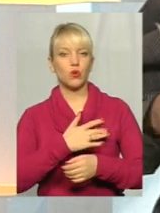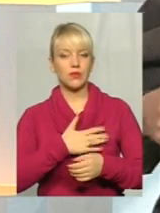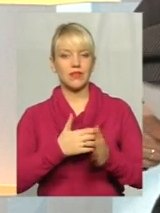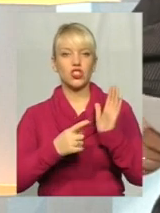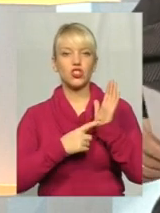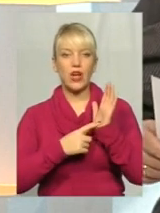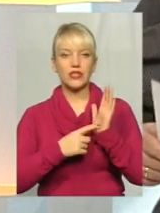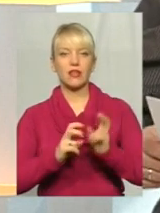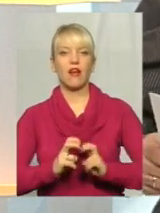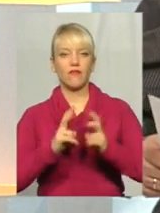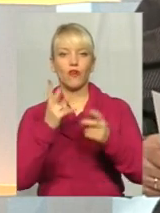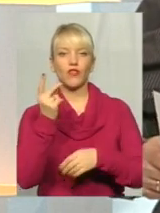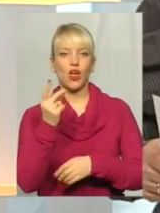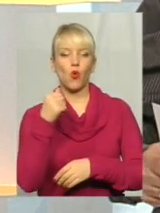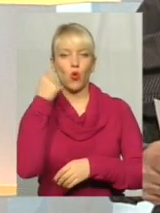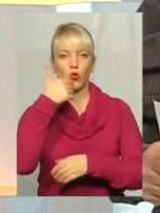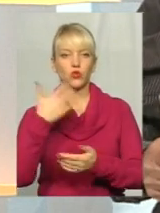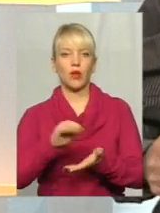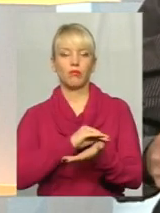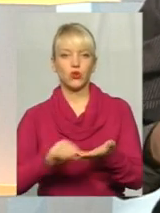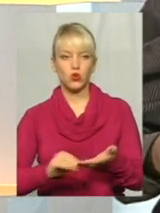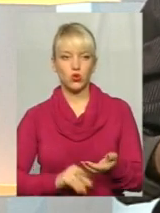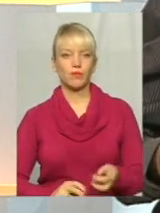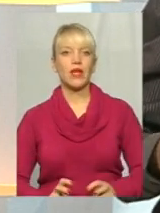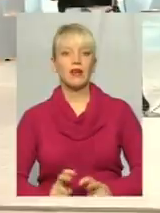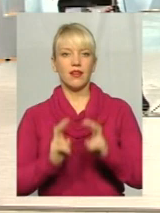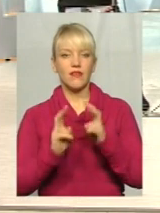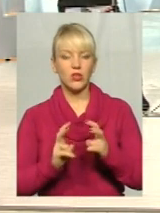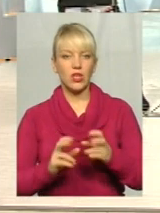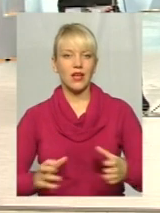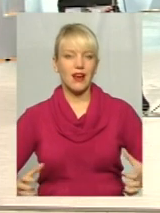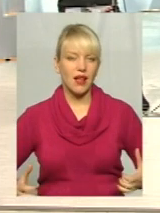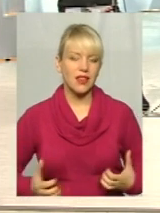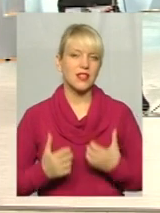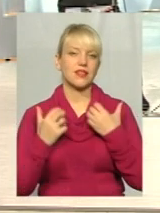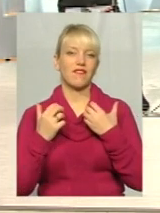пишу, ліфтів катастрофічний стан.